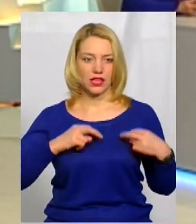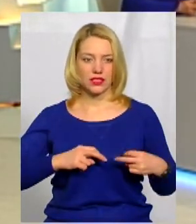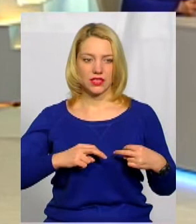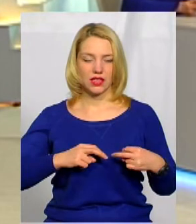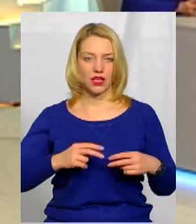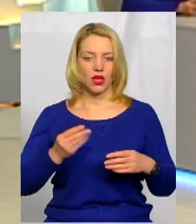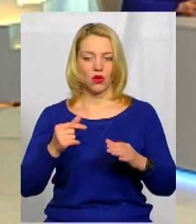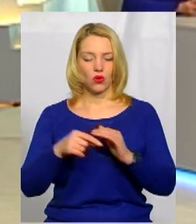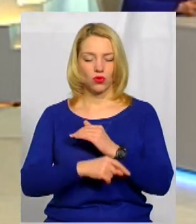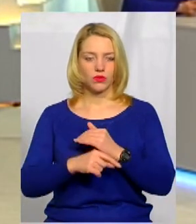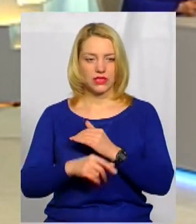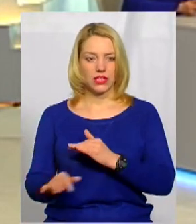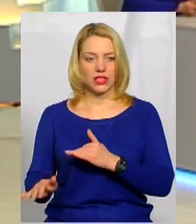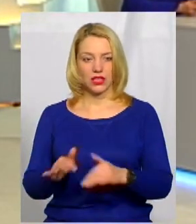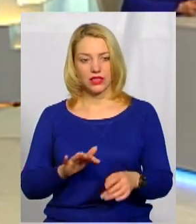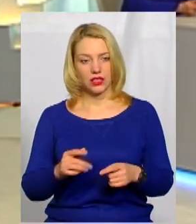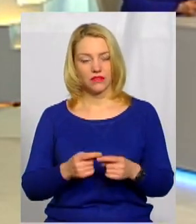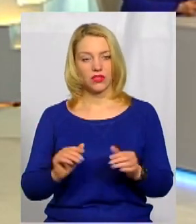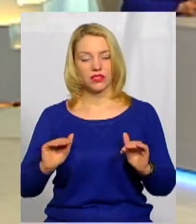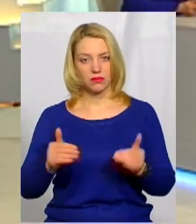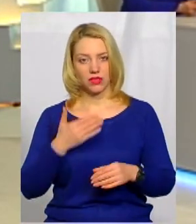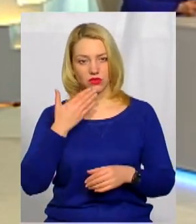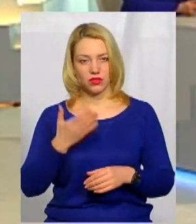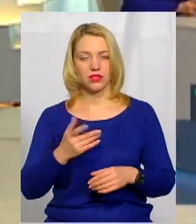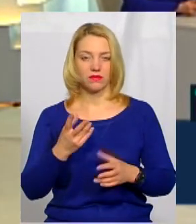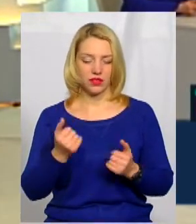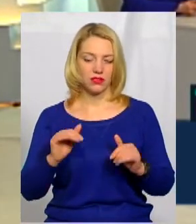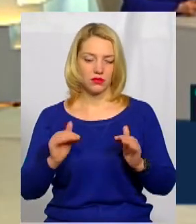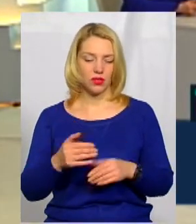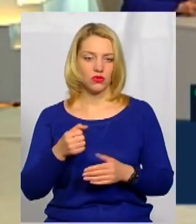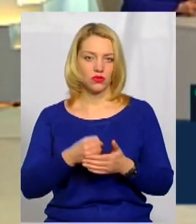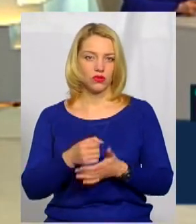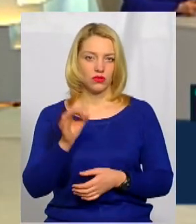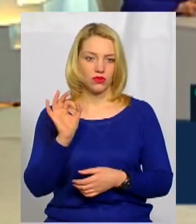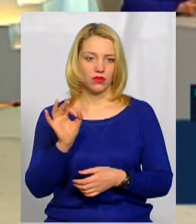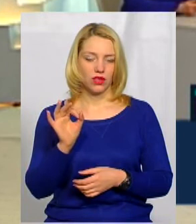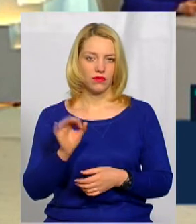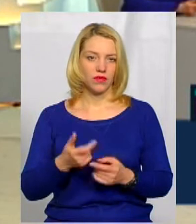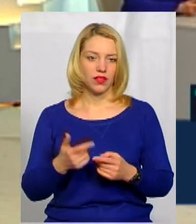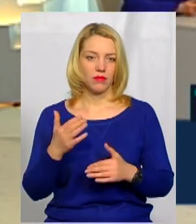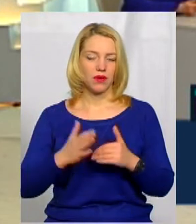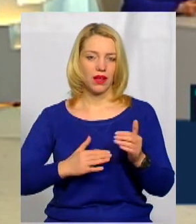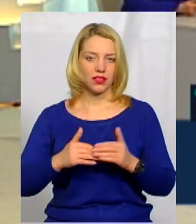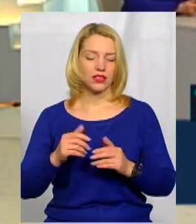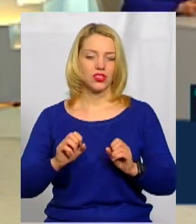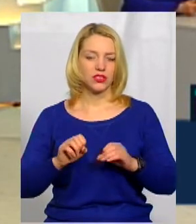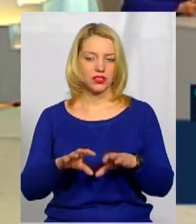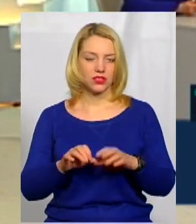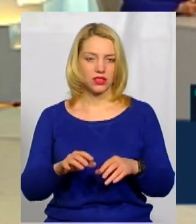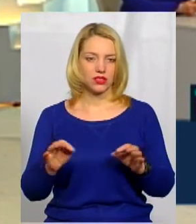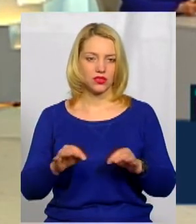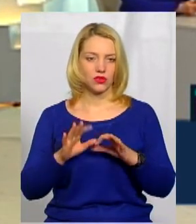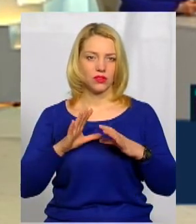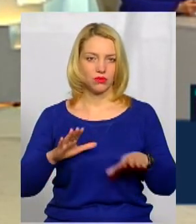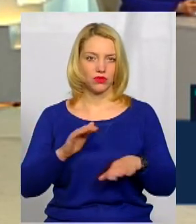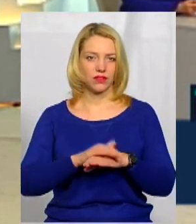корупційних діянь, вони зменшуються? Зменшуються до нуля. При практичній здачі їх не було